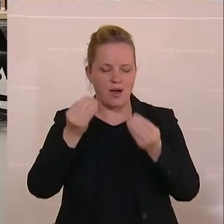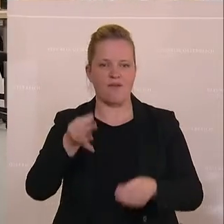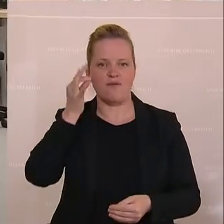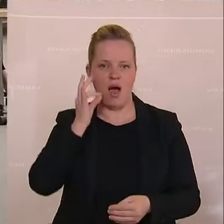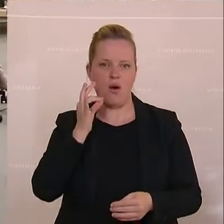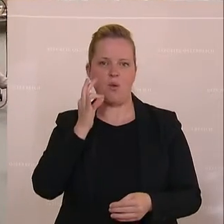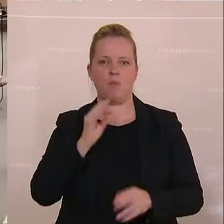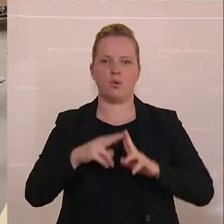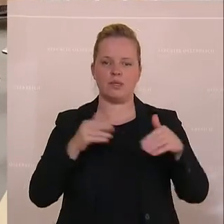Thema Valorisierung.